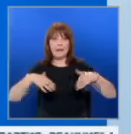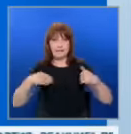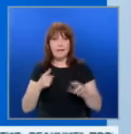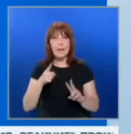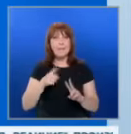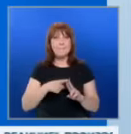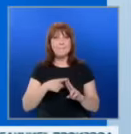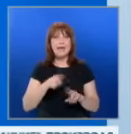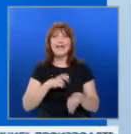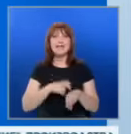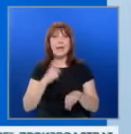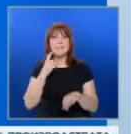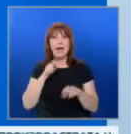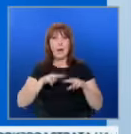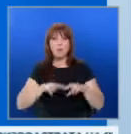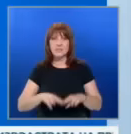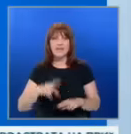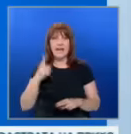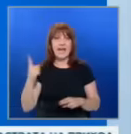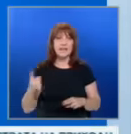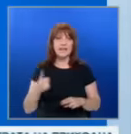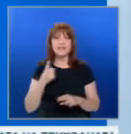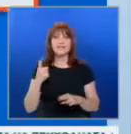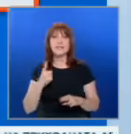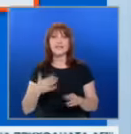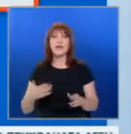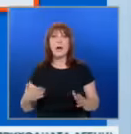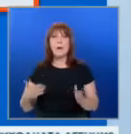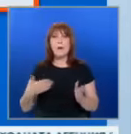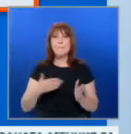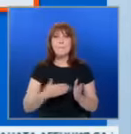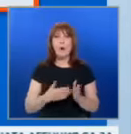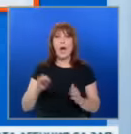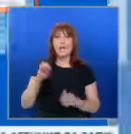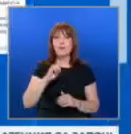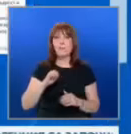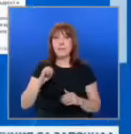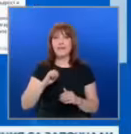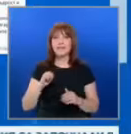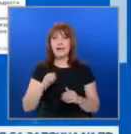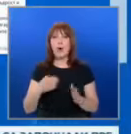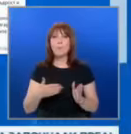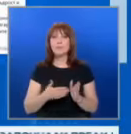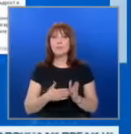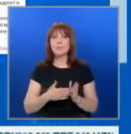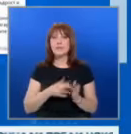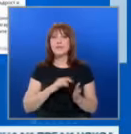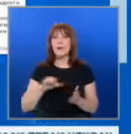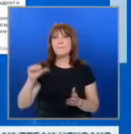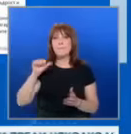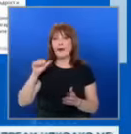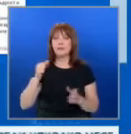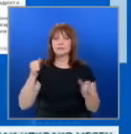ППДБ оставя единствената проевропейска опозиционна политическа сила, която упорито ще работи за